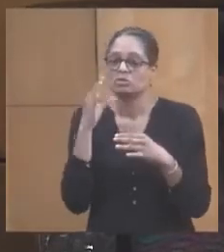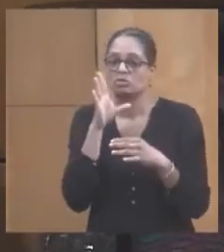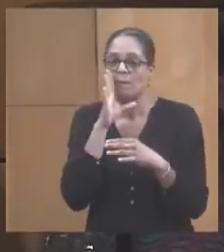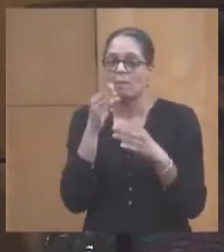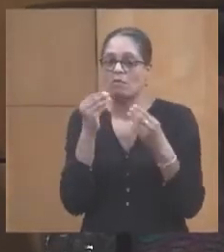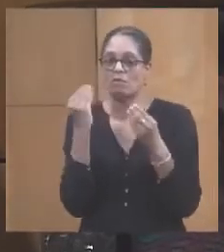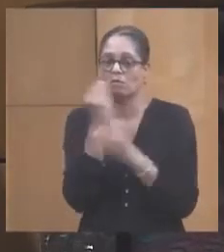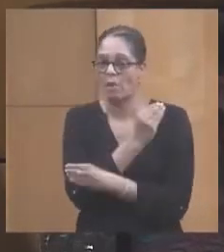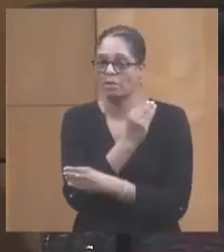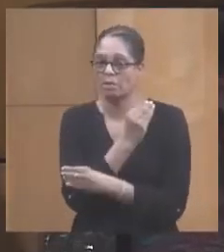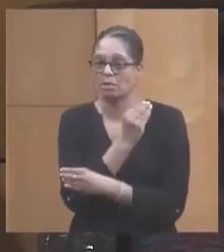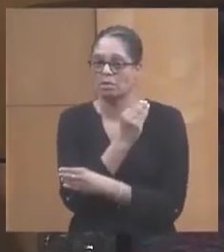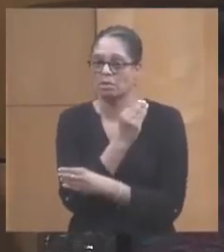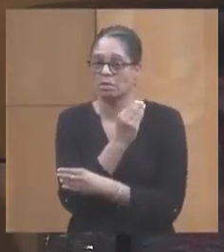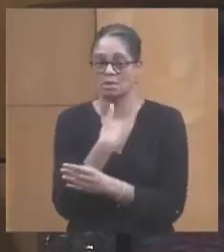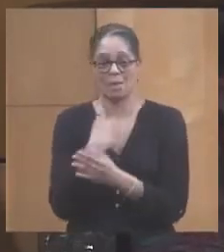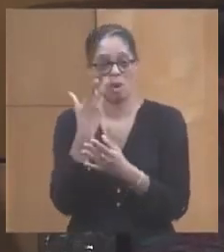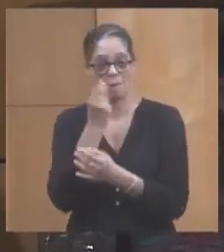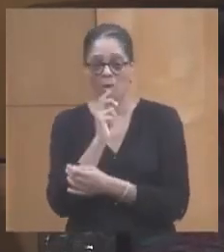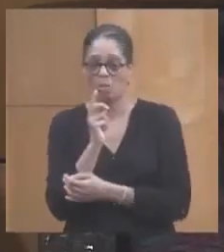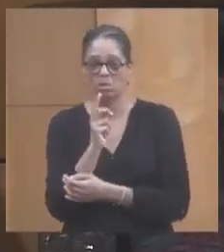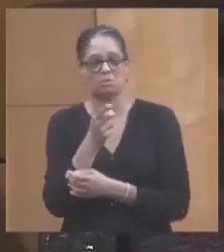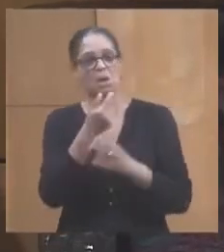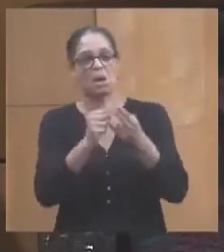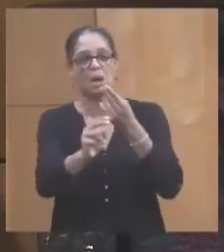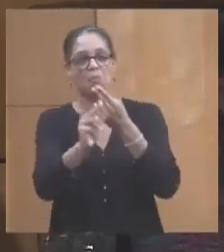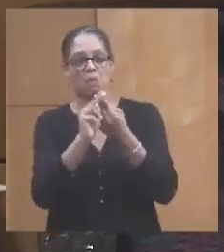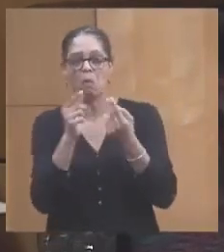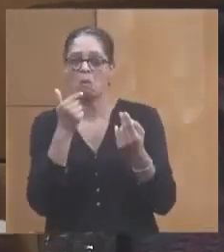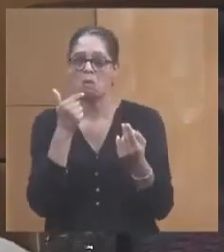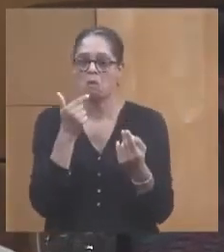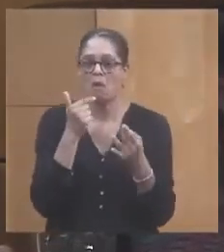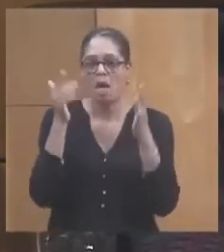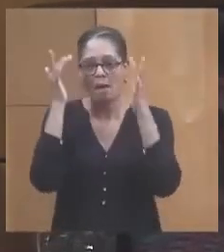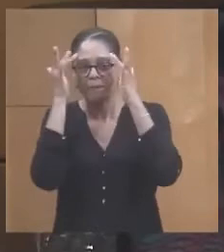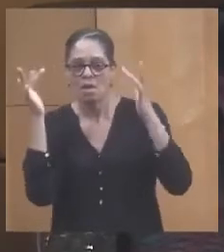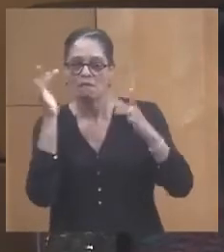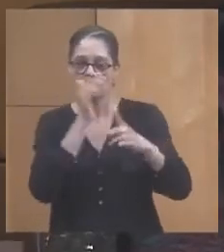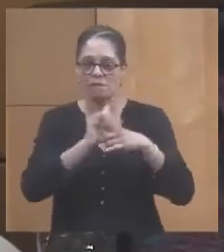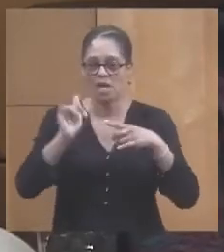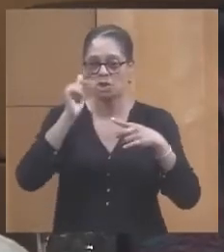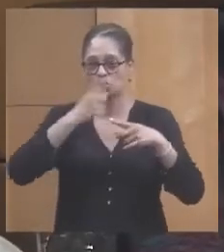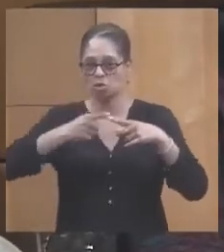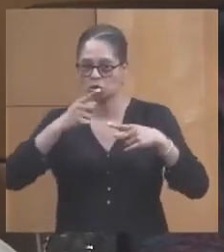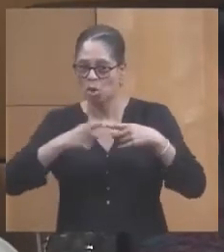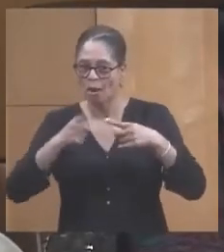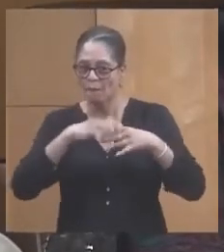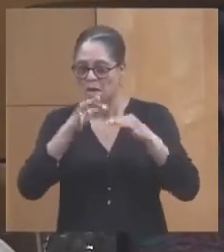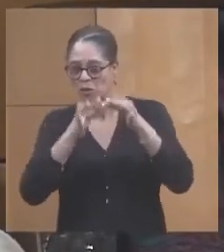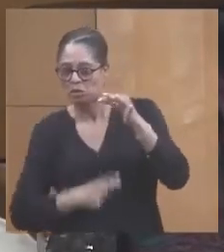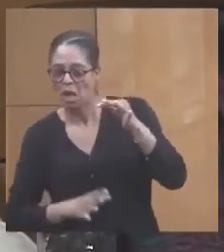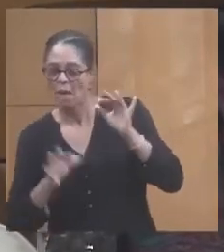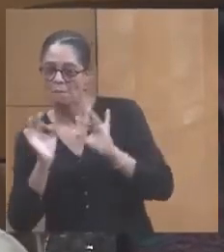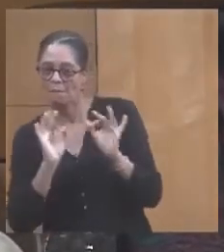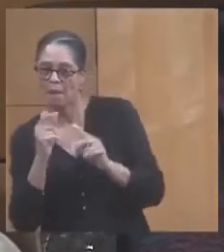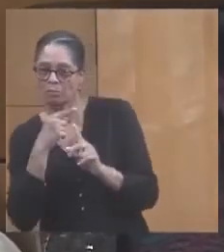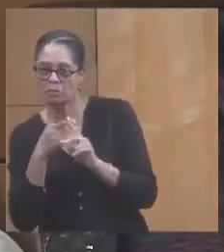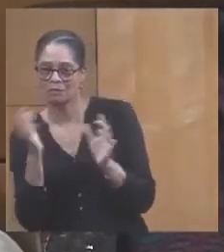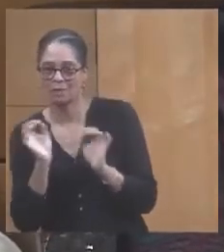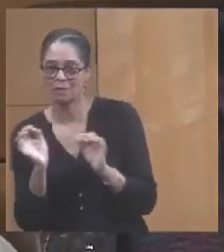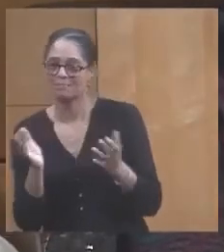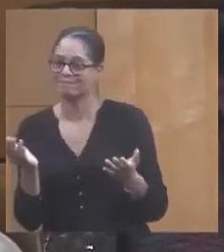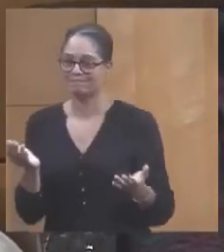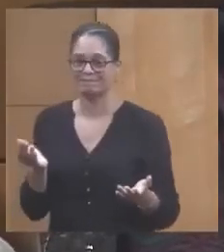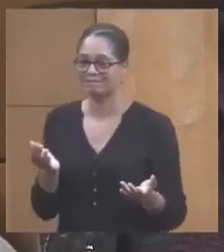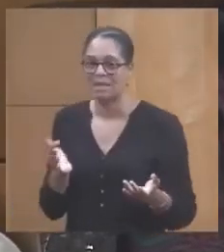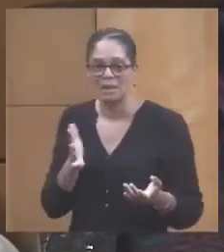La réponse est de dire, il y a des expériences qui ont été menées et qui ne sont pas concluantes. Non, collègue, on ne peut pas faire de l